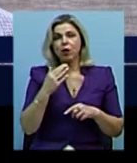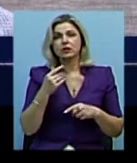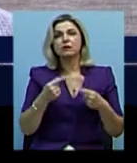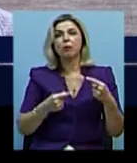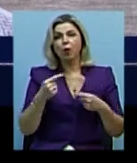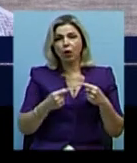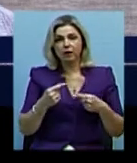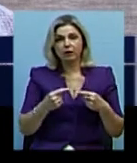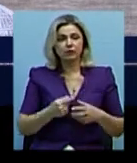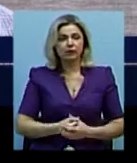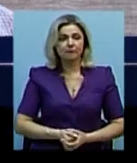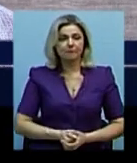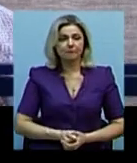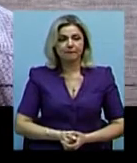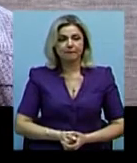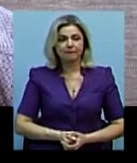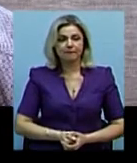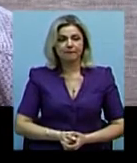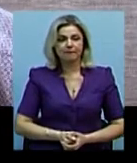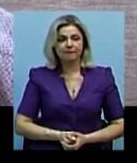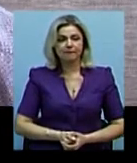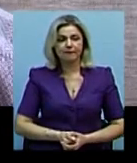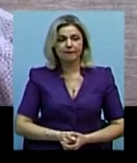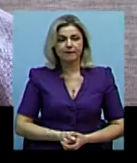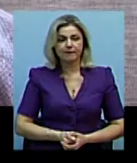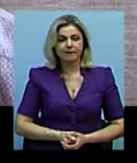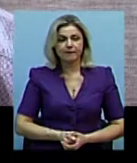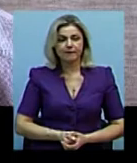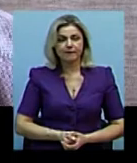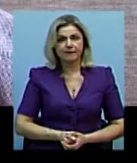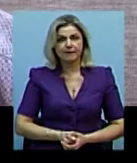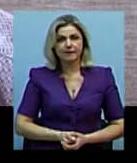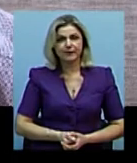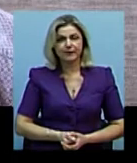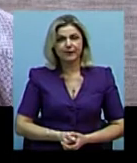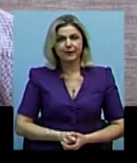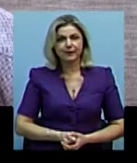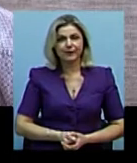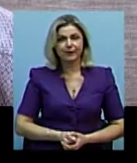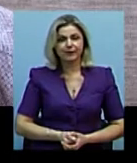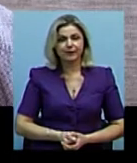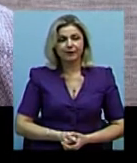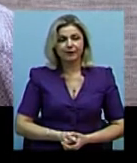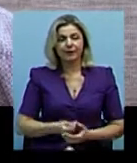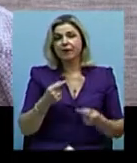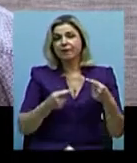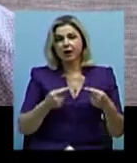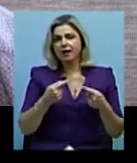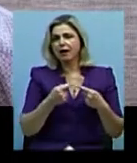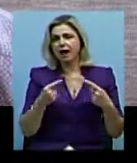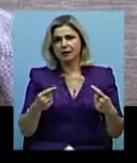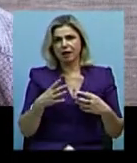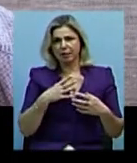всяких різних бійок,